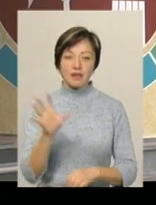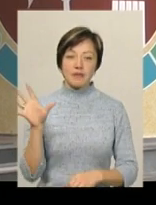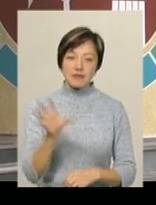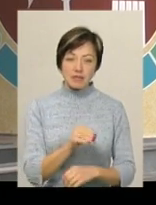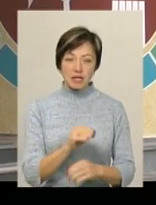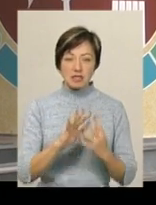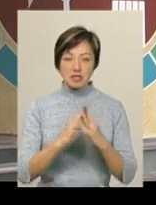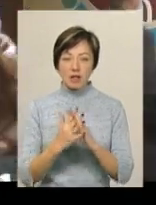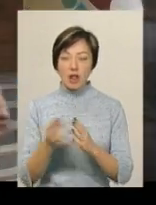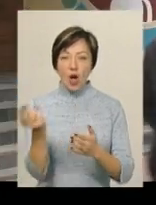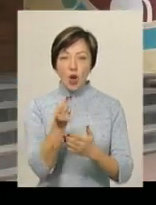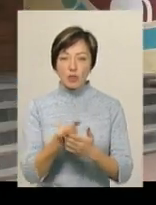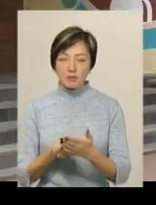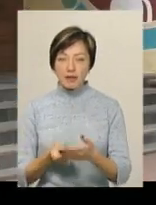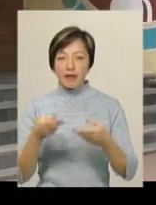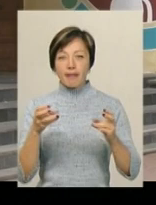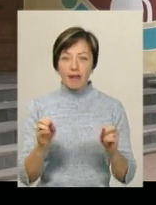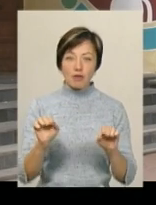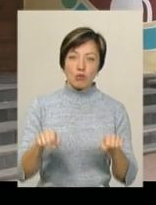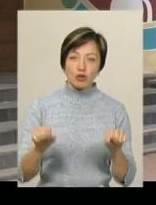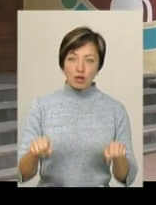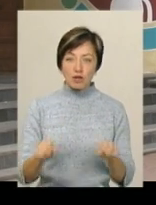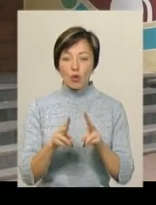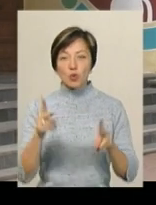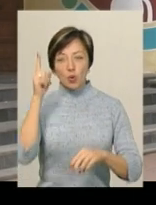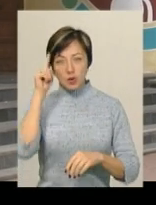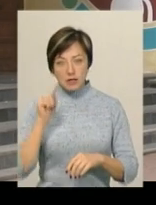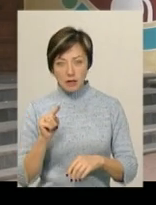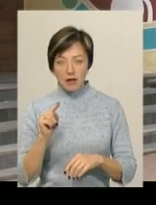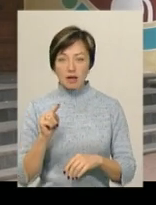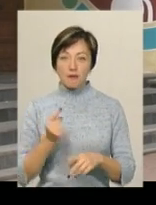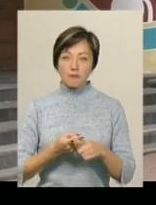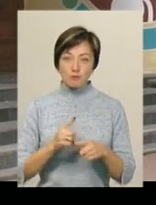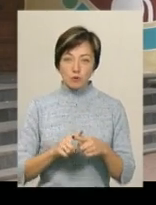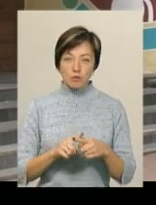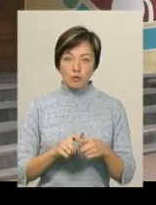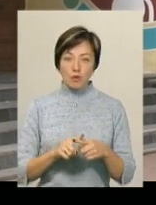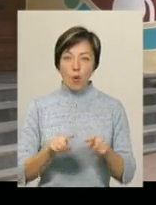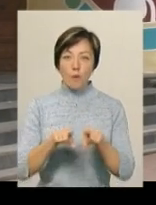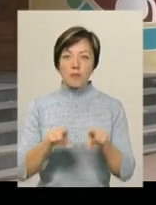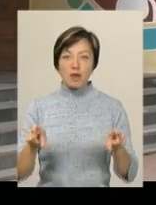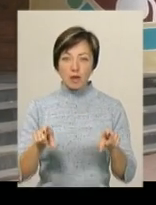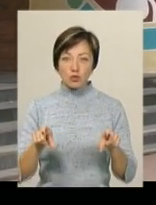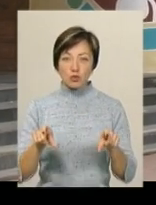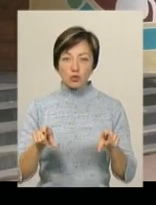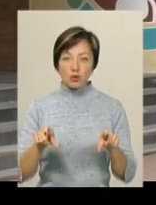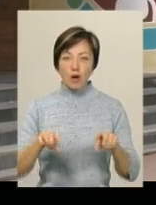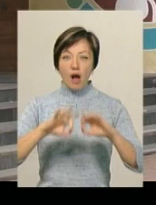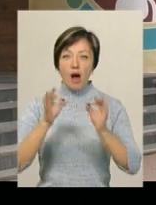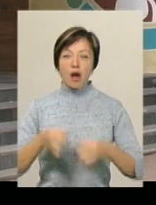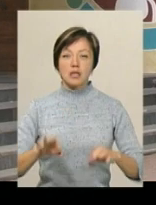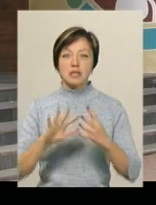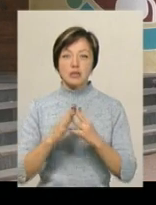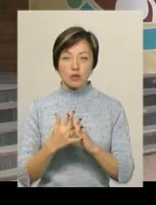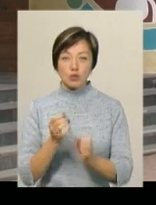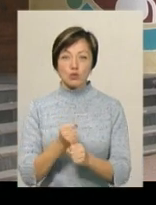село розписане. Десь, можливо, хто його знає, в цьому об'єкту, арт-селу, ми